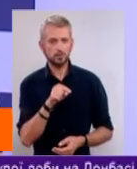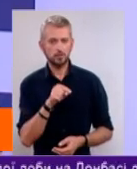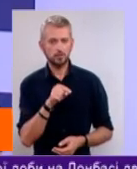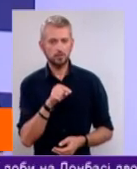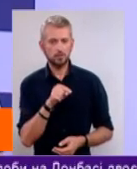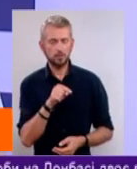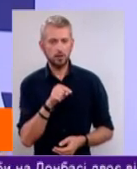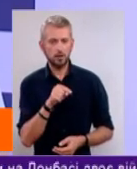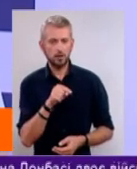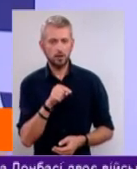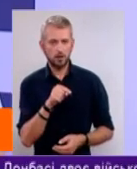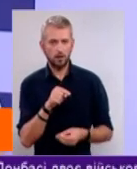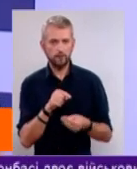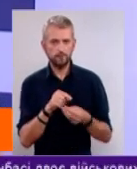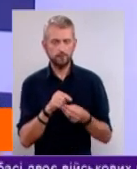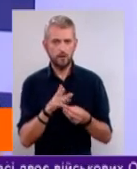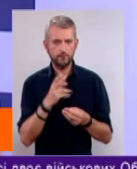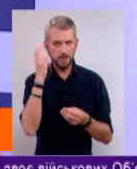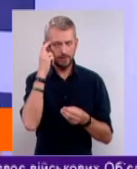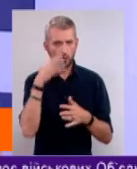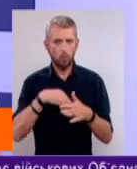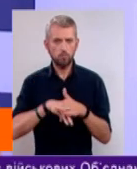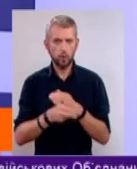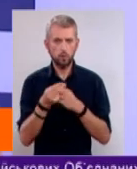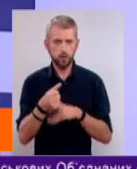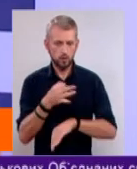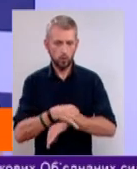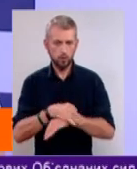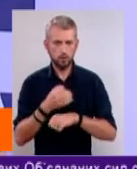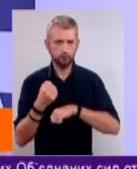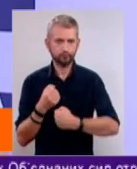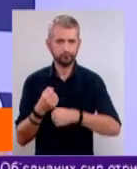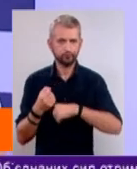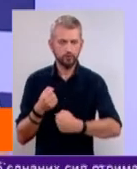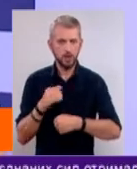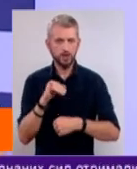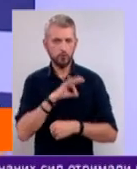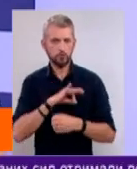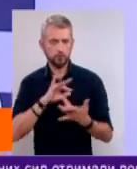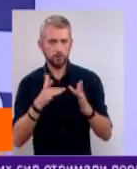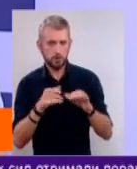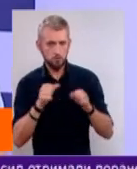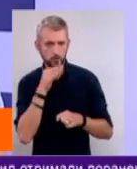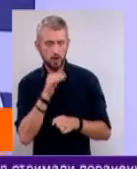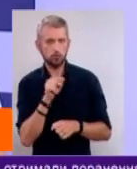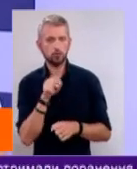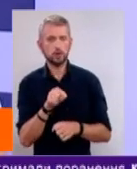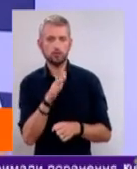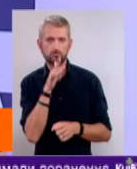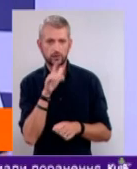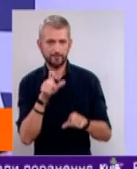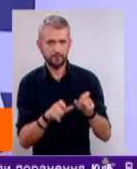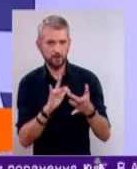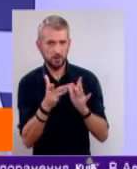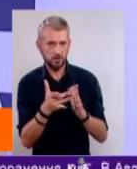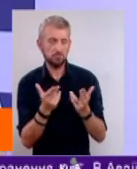годинником в київському метрополітені і використовуєш інтернет, то можна сказати, що ти проводиш якось час в інтернеті?